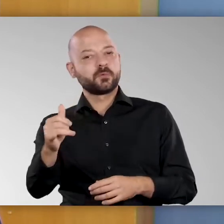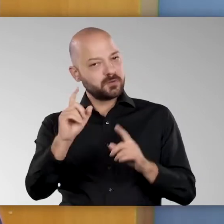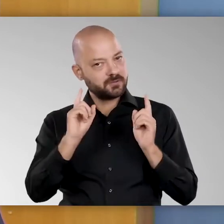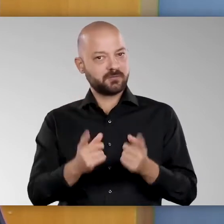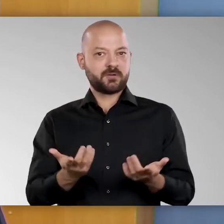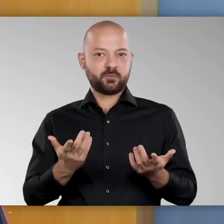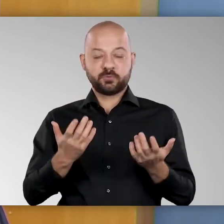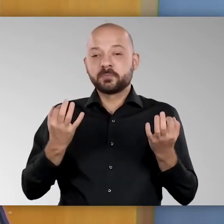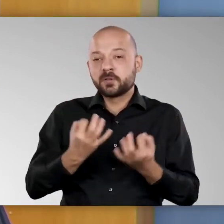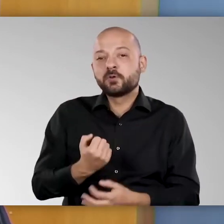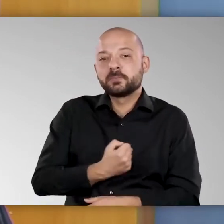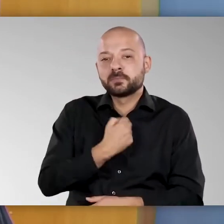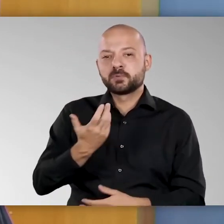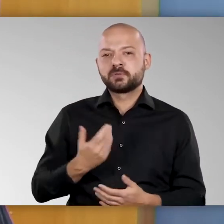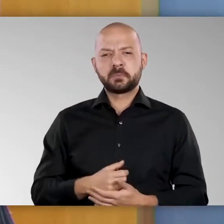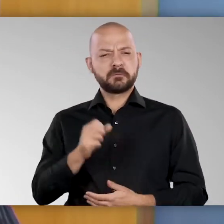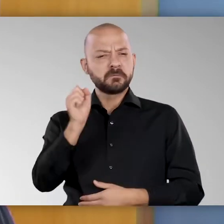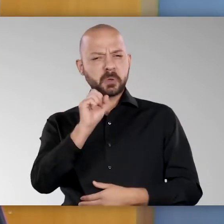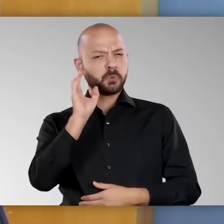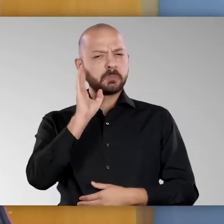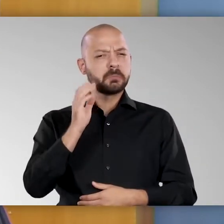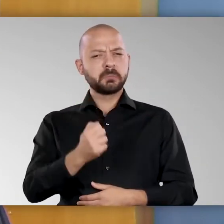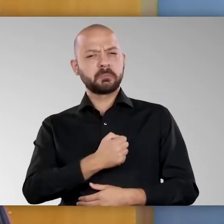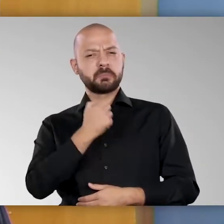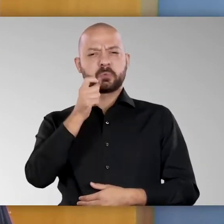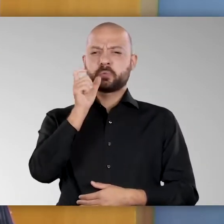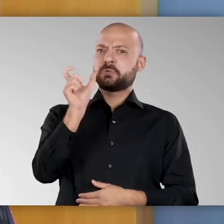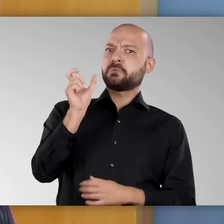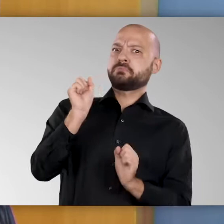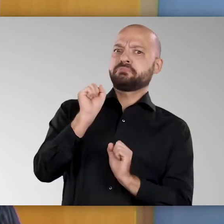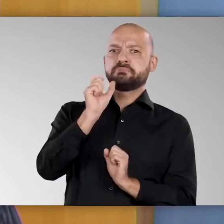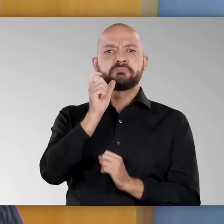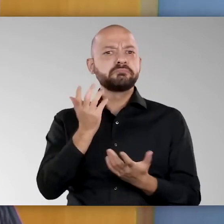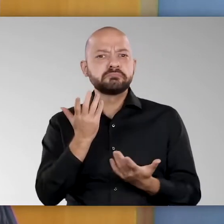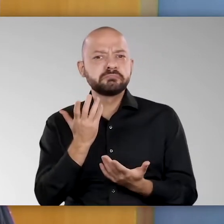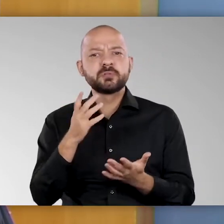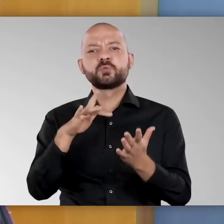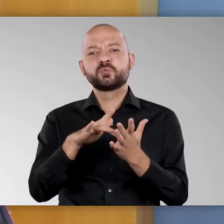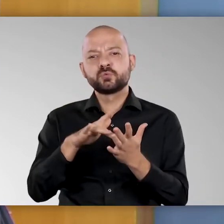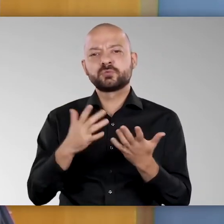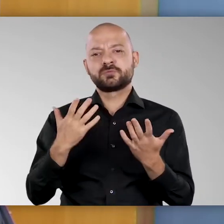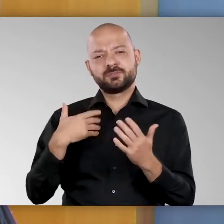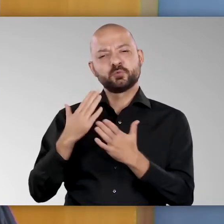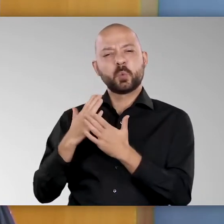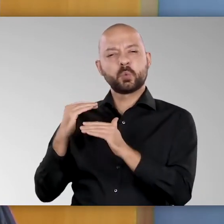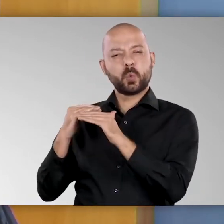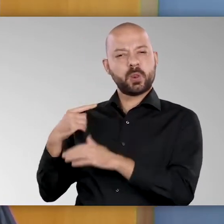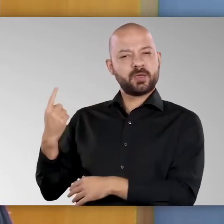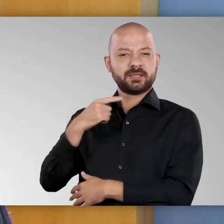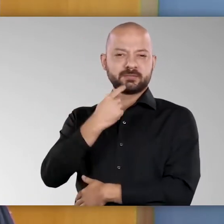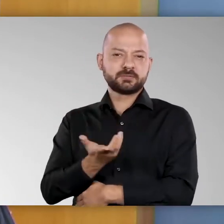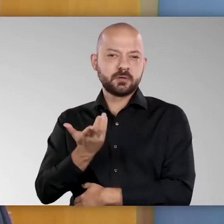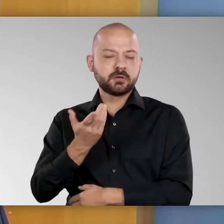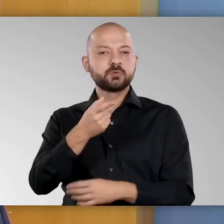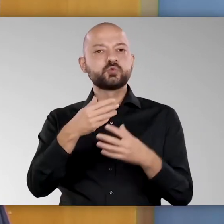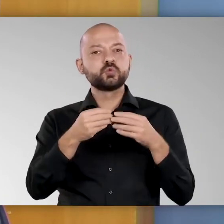Digitalprojekten an den Tag legen können. Und ja, es erfordert Mut. Warum hört sich das Wort Mut so groß an? Weil natürlich ist es angesprochen